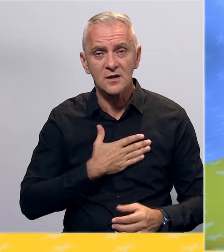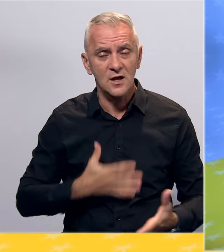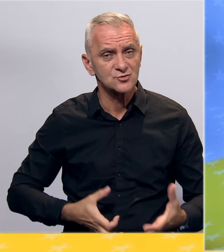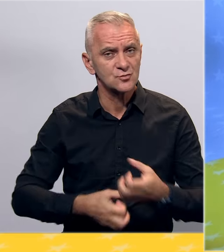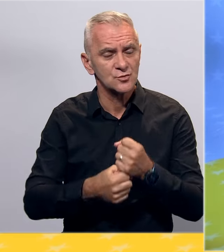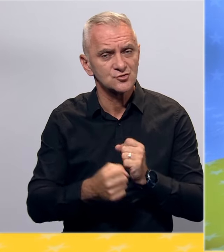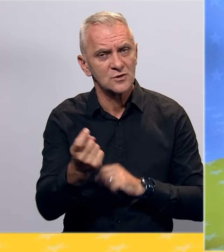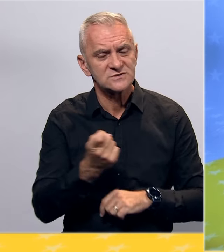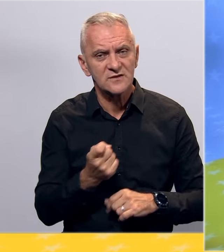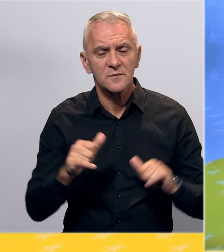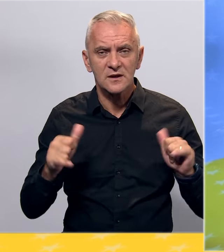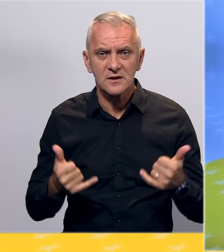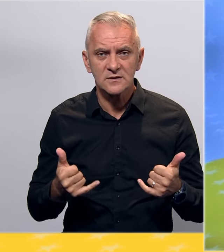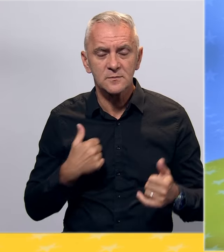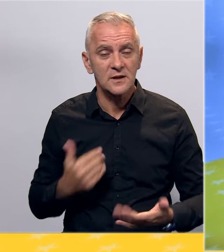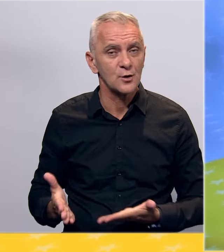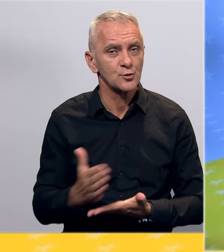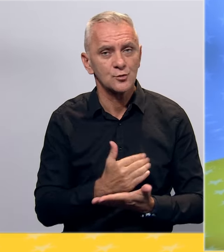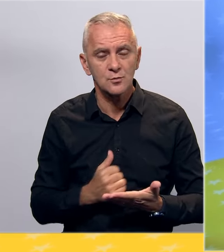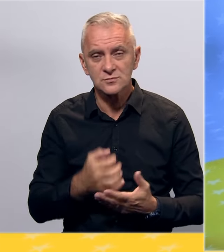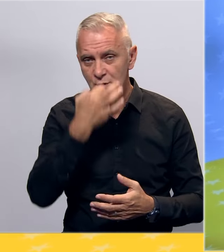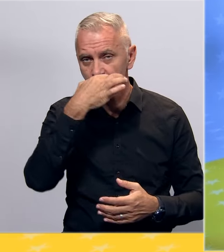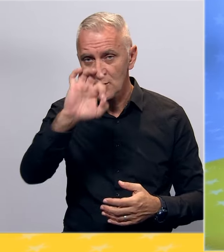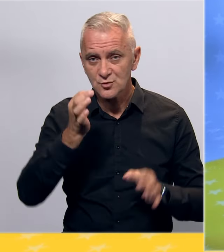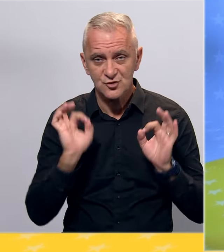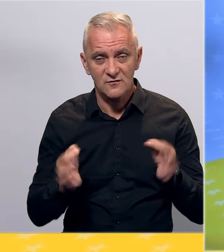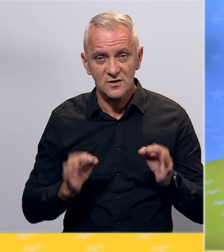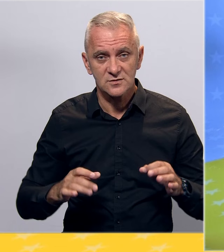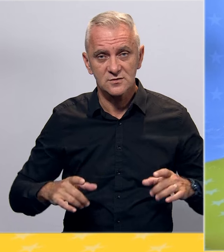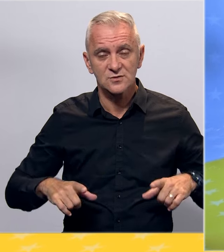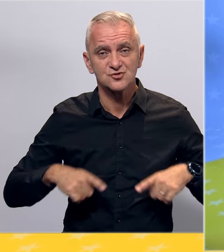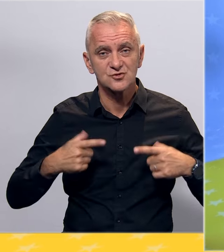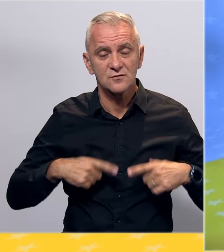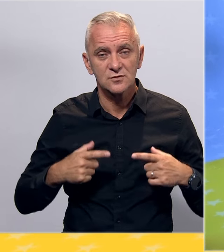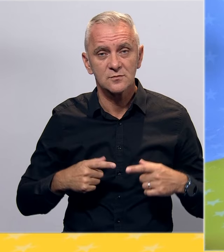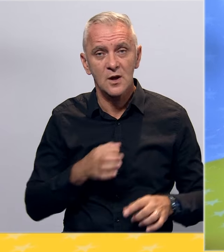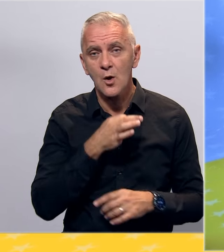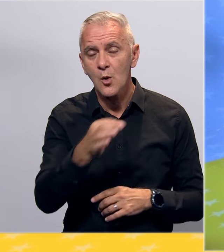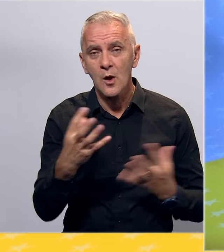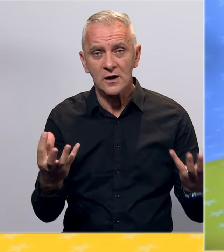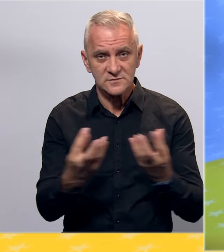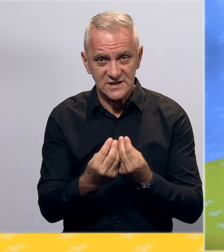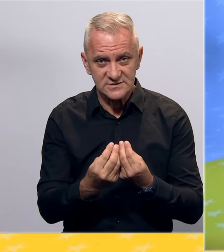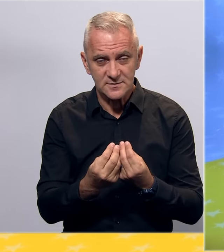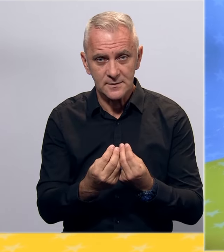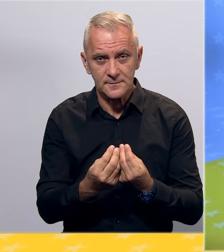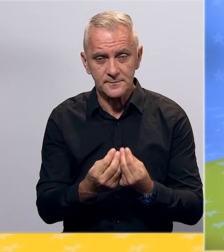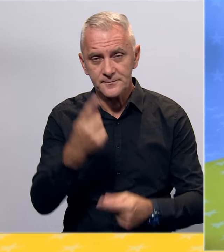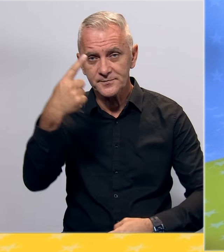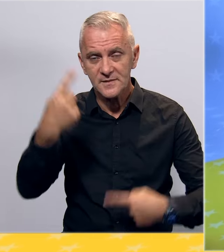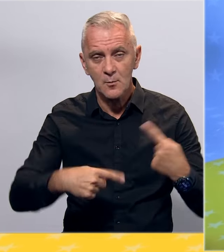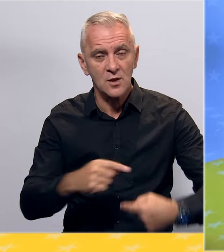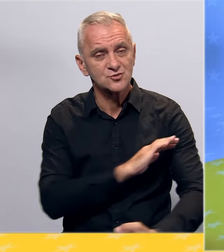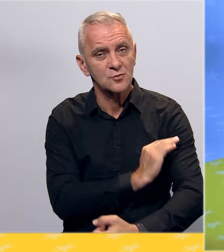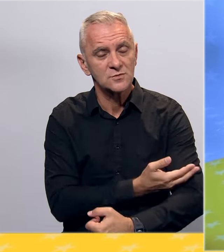inicijativama jeste da doprinese poboljšanju kvalitete življenja lokalnih zajednica i političkom